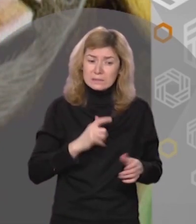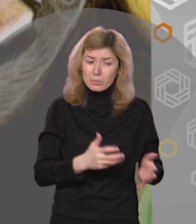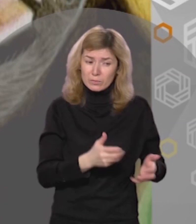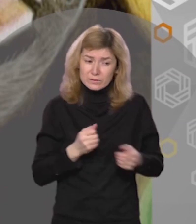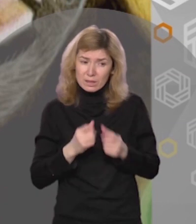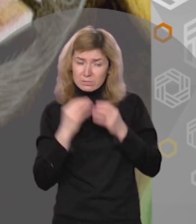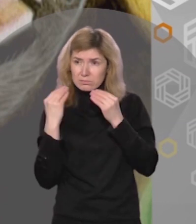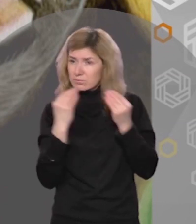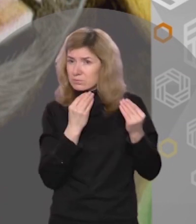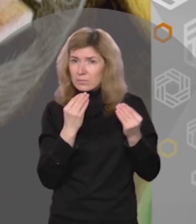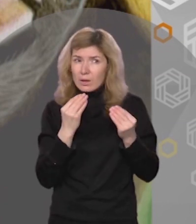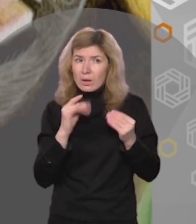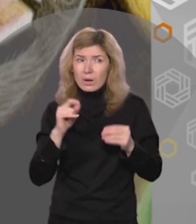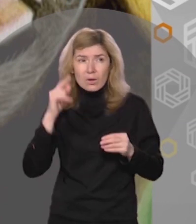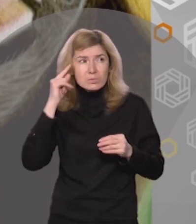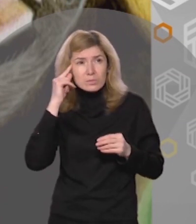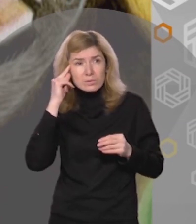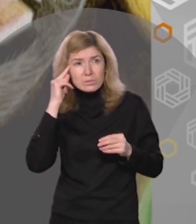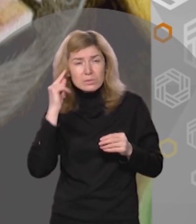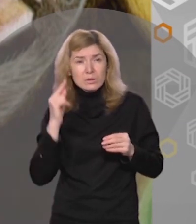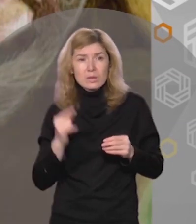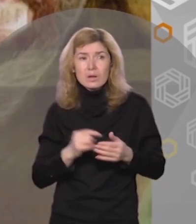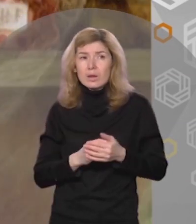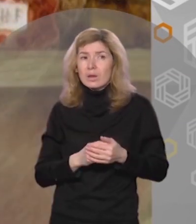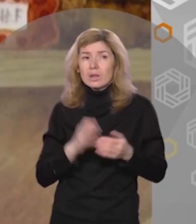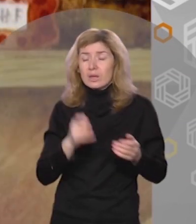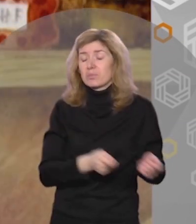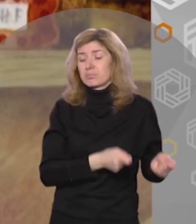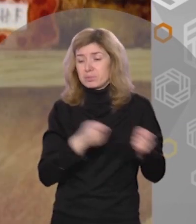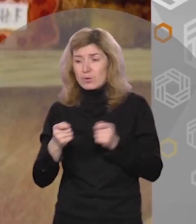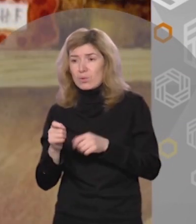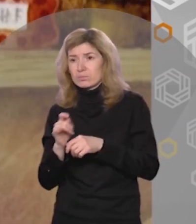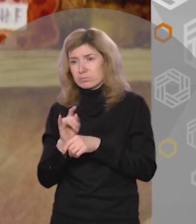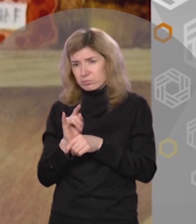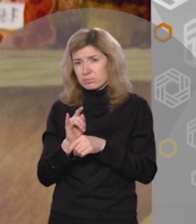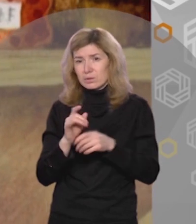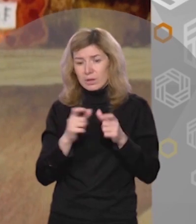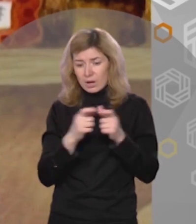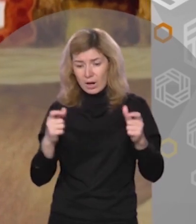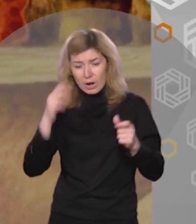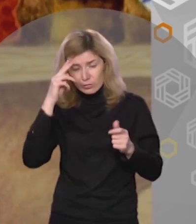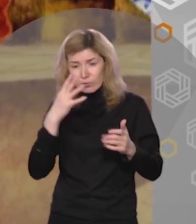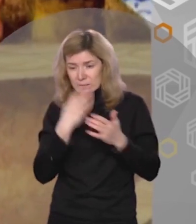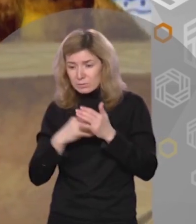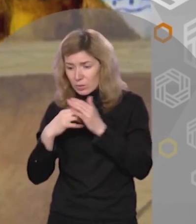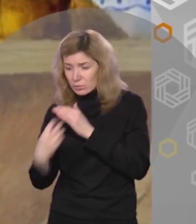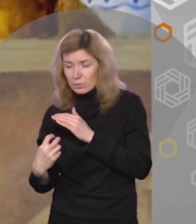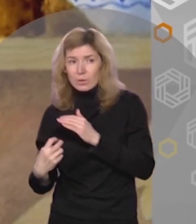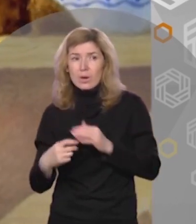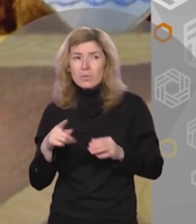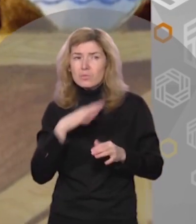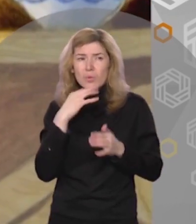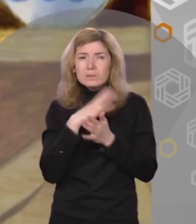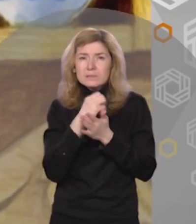?» – подумал он. «Буду зимой на ней свистеть». И утащил расческу в норку. Там у него было много